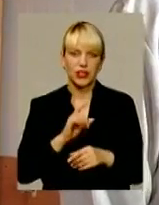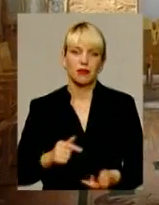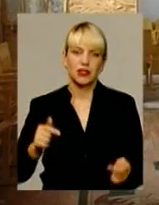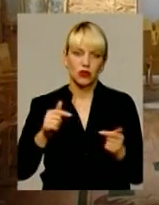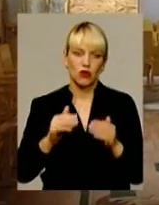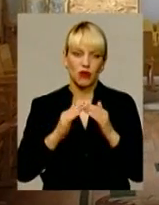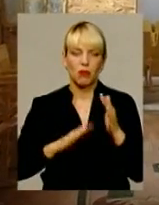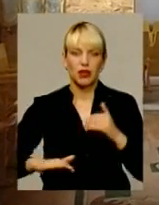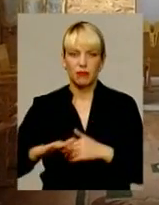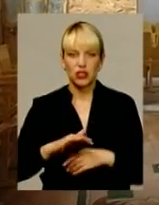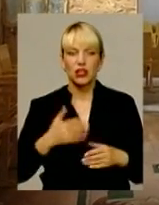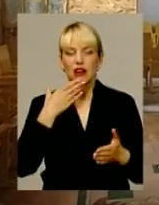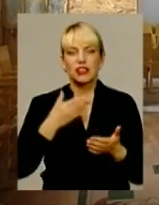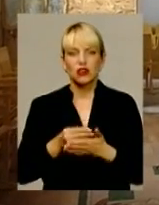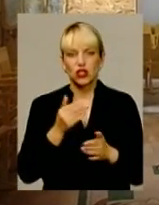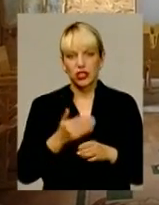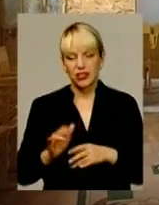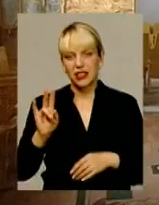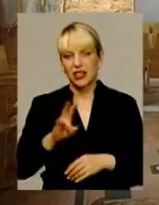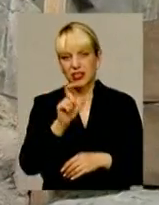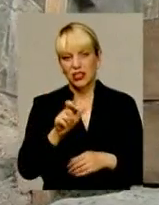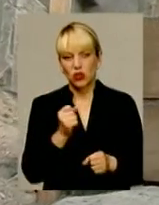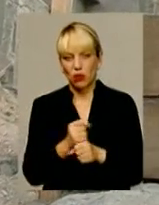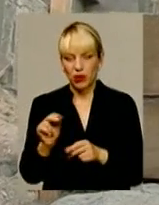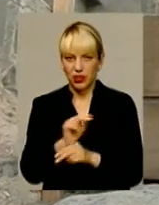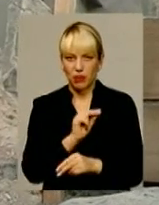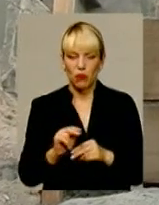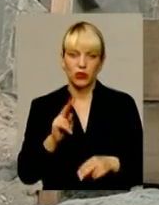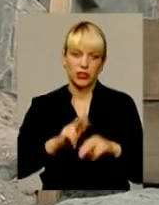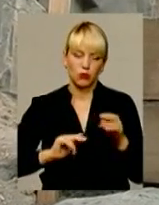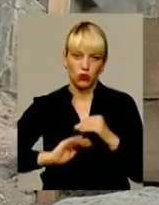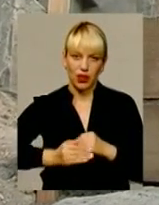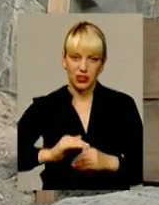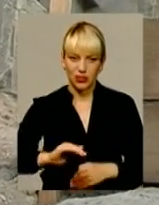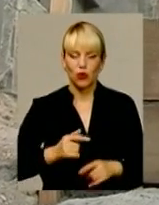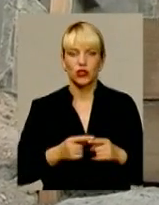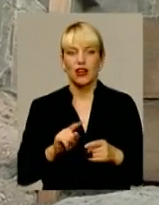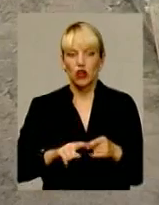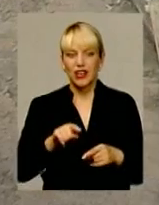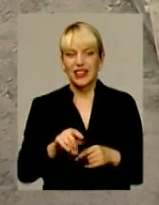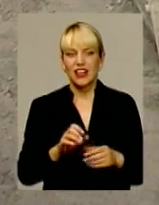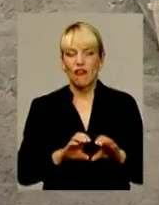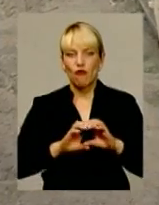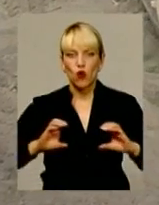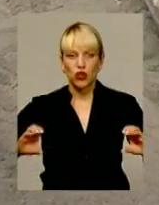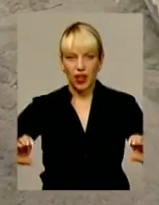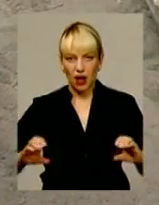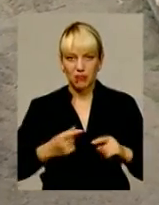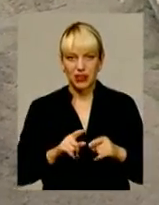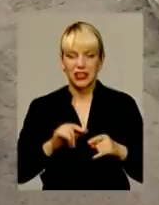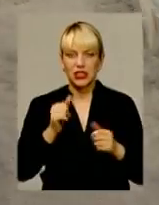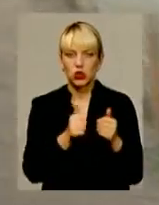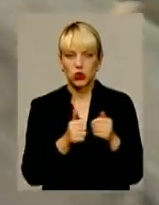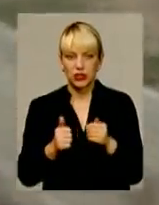приміщень. Тож у своїй частині християнська громада зробила ремонт та збудувала сходи. Вони, а також оцей фундамент, уже сусіда і